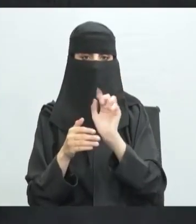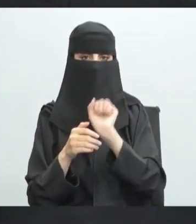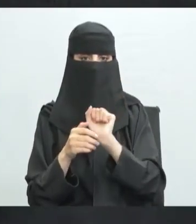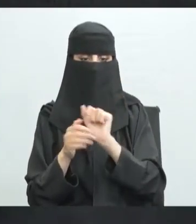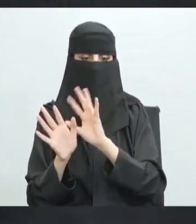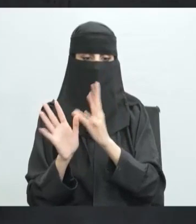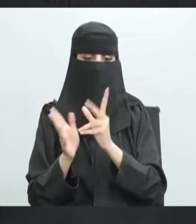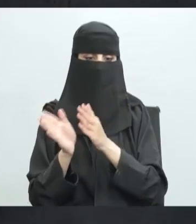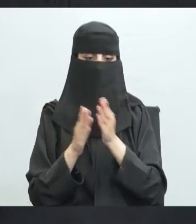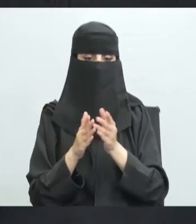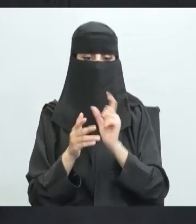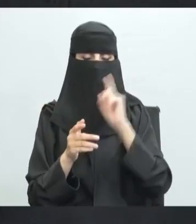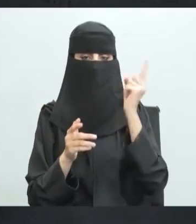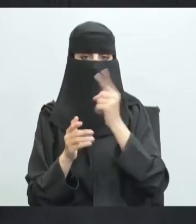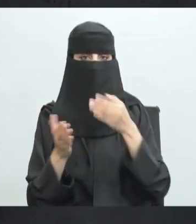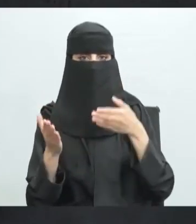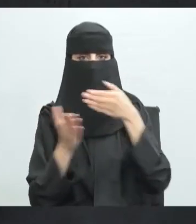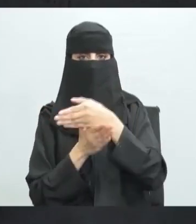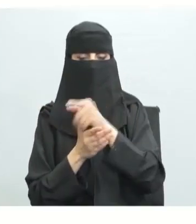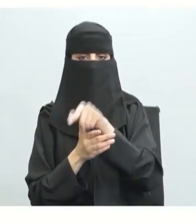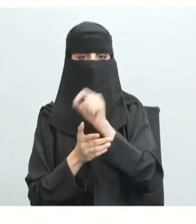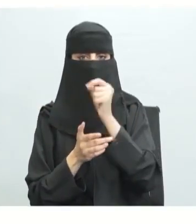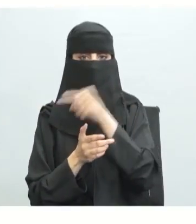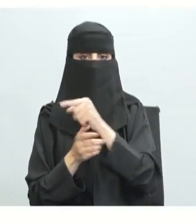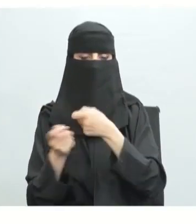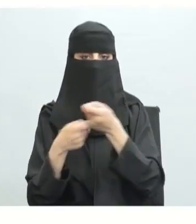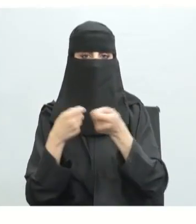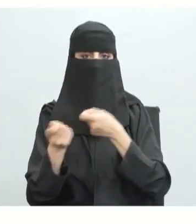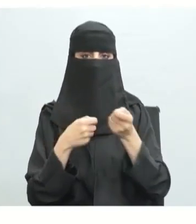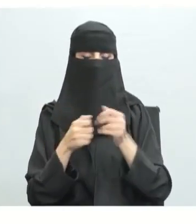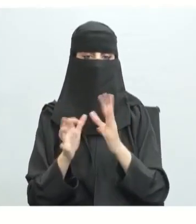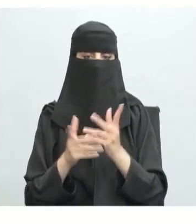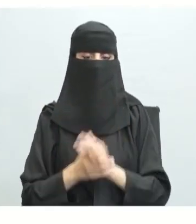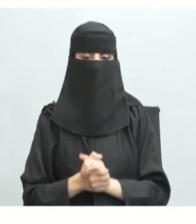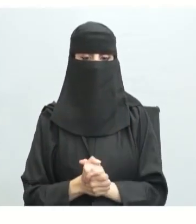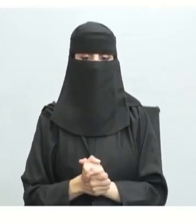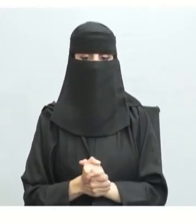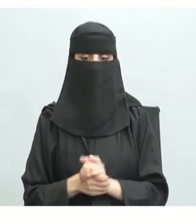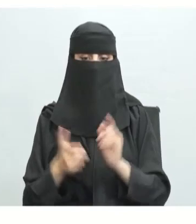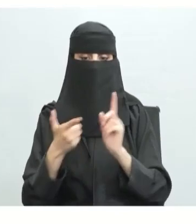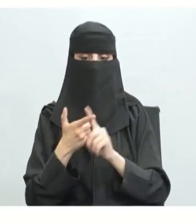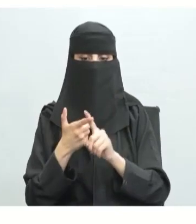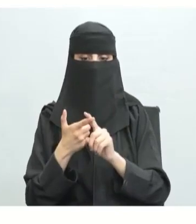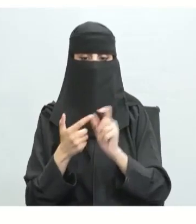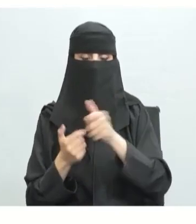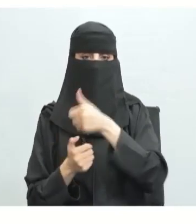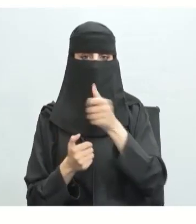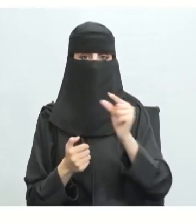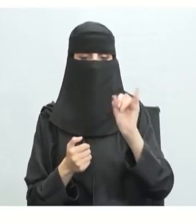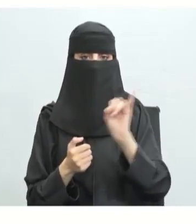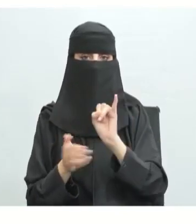النص بمكان أن تجيب مباشرة كذلك هنا حصر آدم سميث المهمة الرئيسية للدولة فيه في